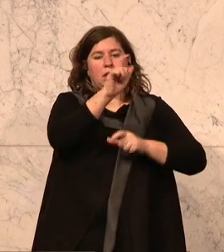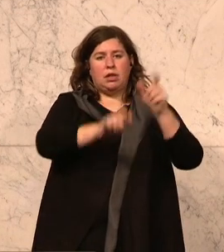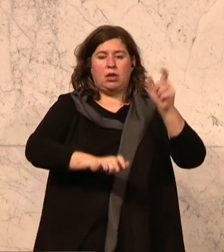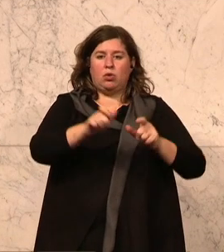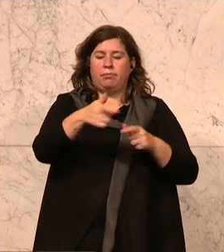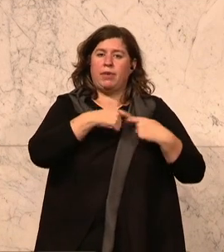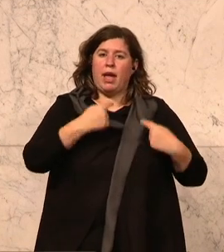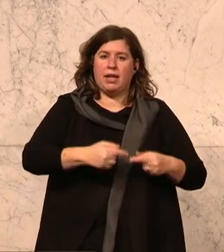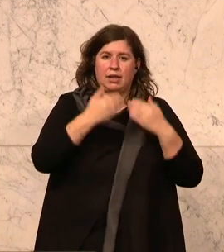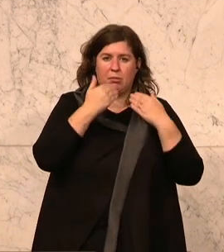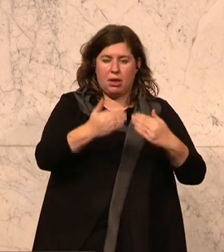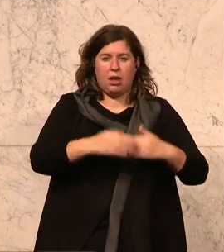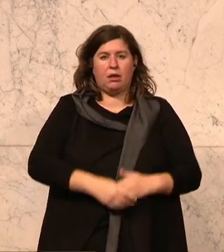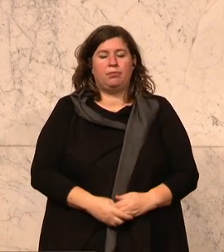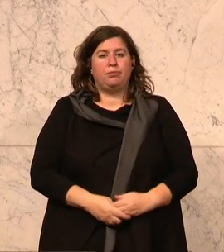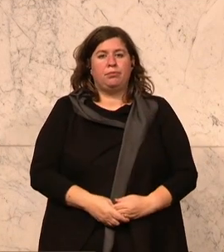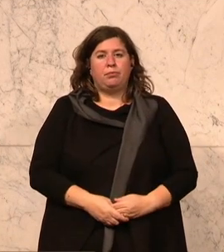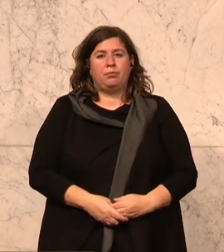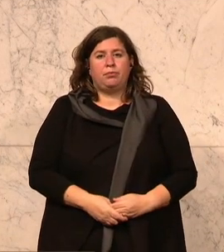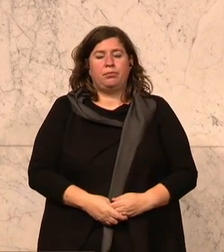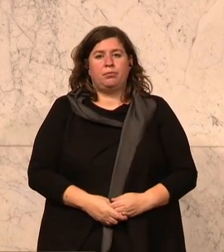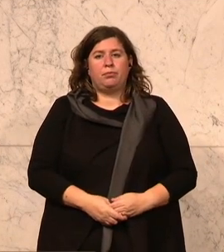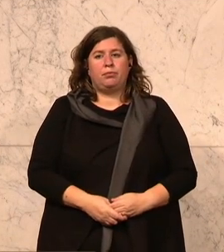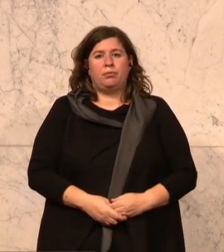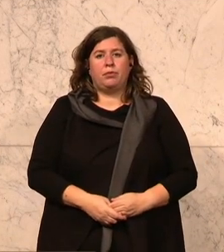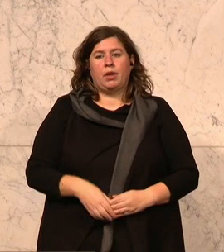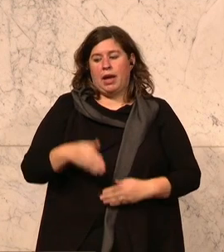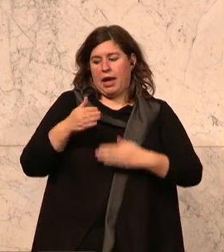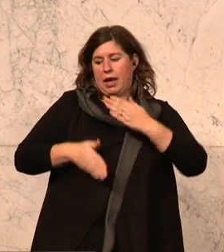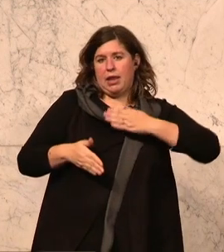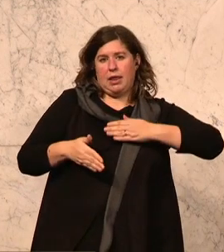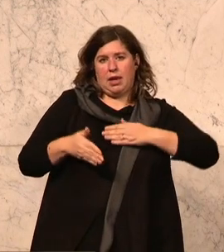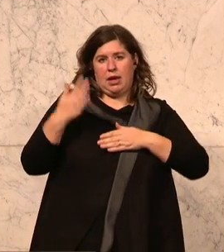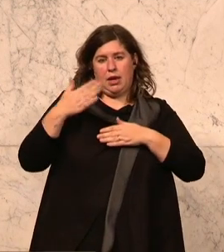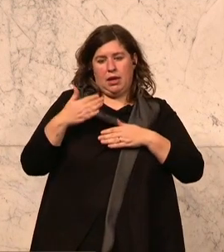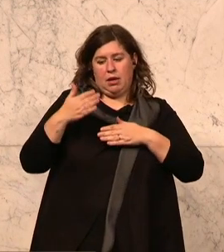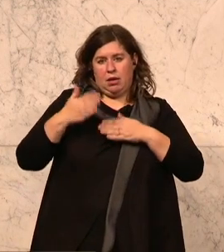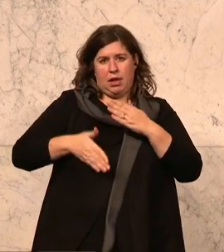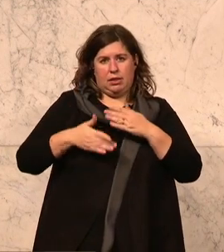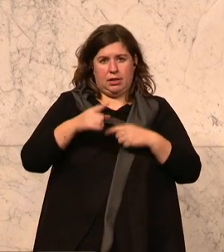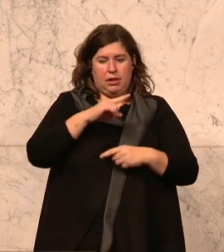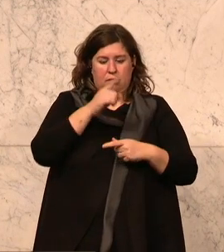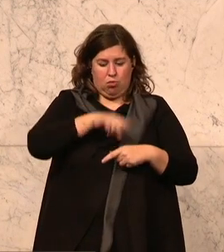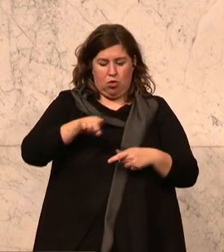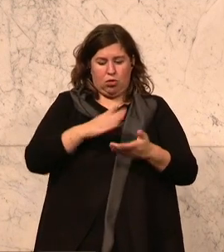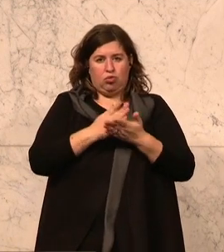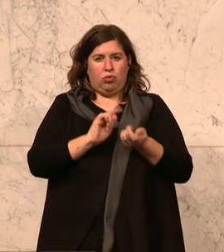herzlich bedanken. Seit Ende des letzten Monats ist diese Forderung umgesetzt.